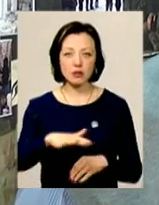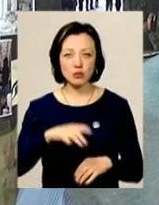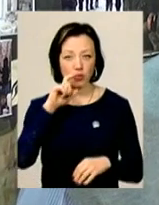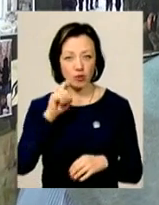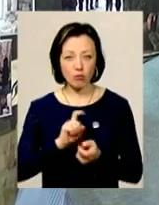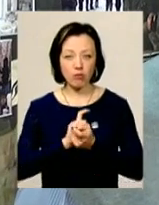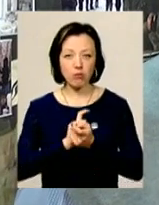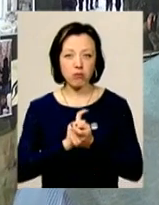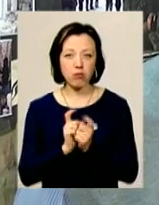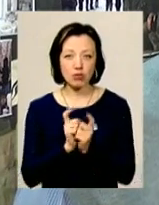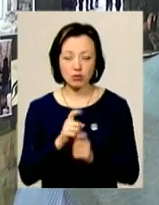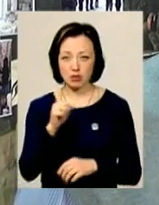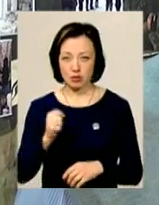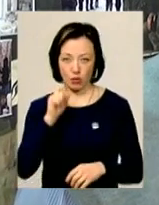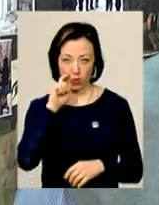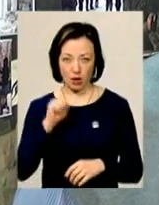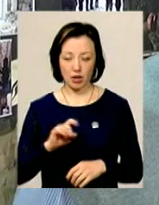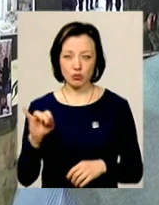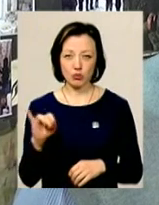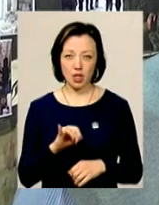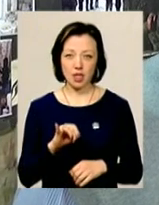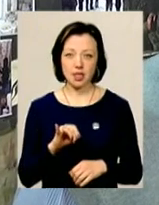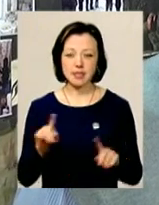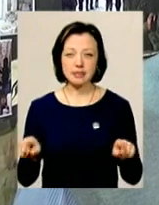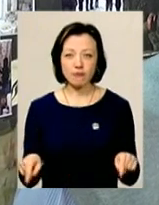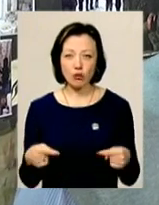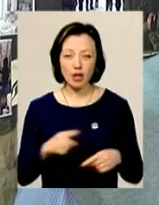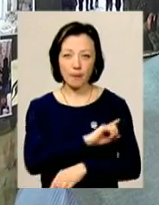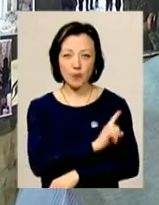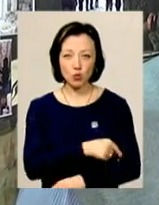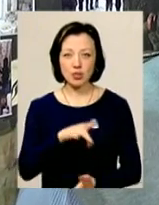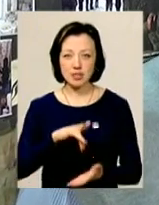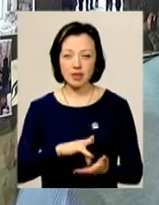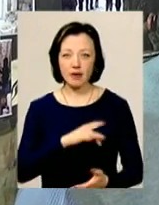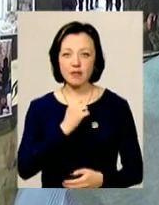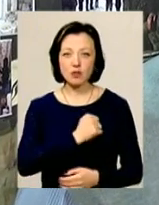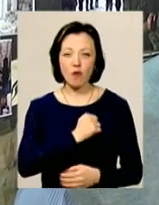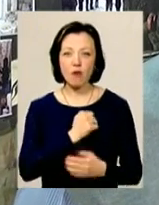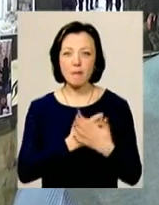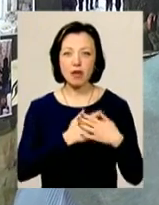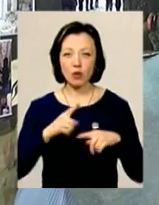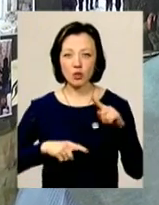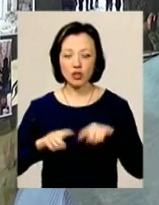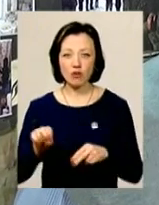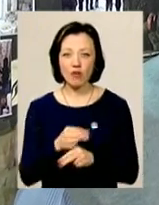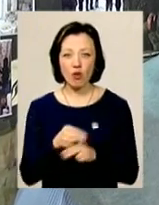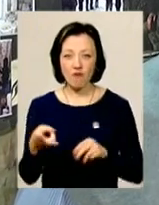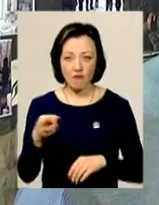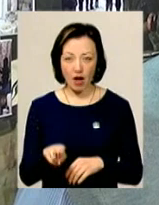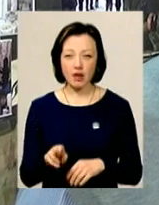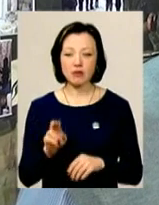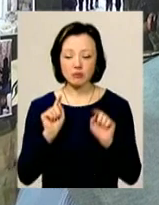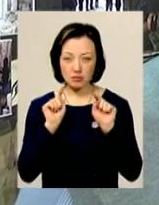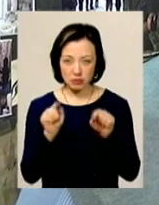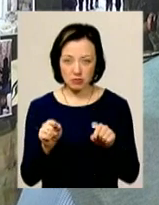борючись за Україну. І створити потужний центр військово-патріотичного виховання. На що буде